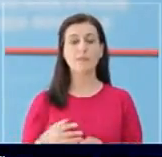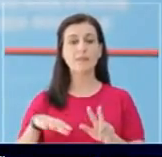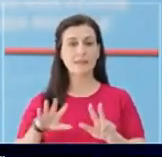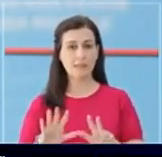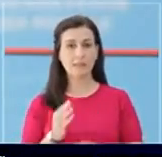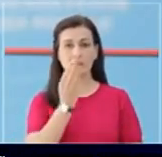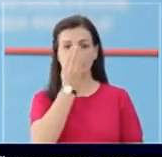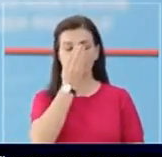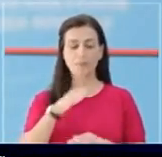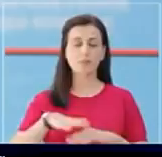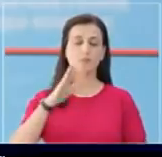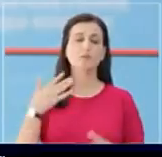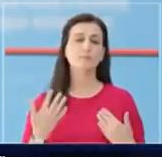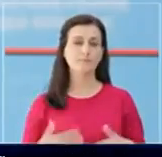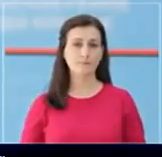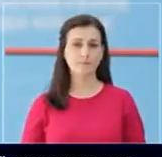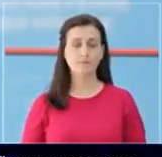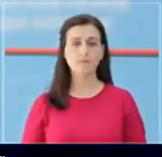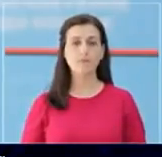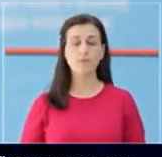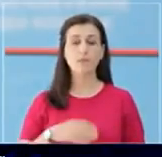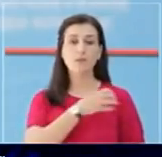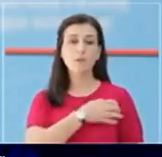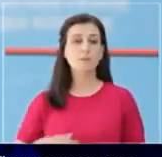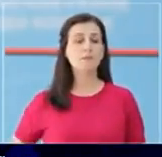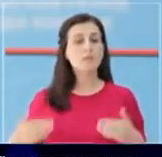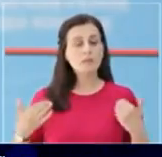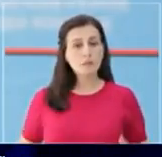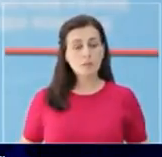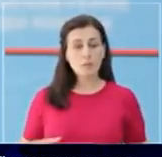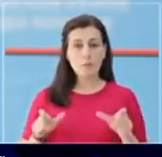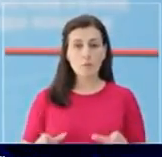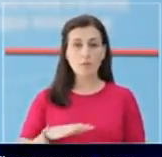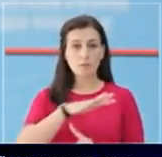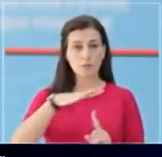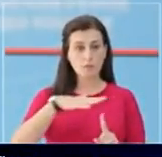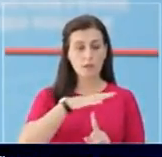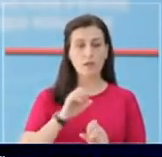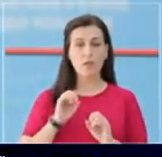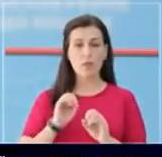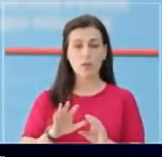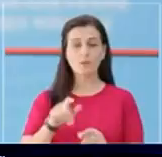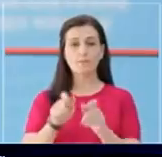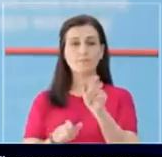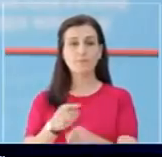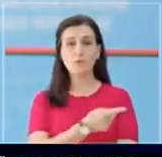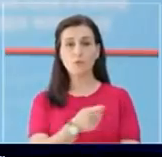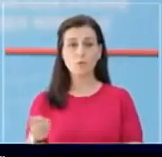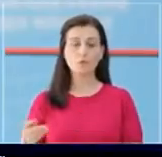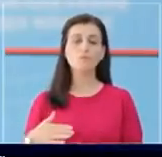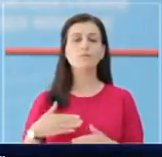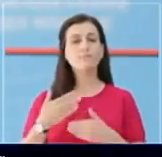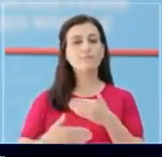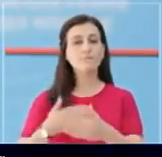8 janë në terapie intensive. Ministria e Shëndecisë dhe Mbrojtje Sociale, ju bëmë tjirje qytetarëve të